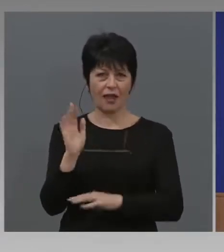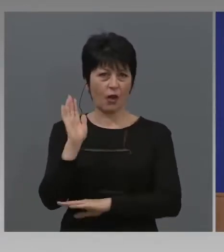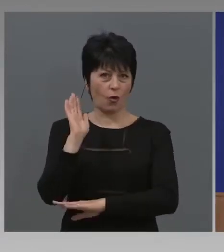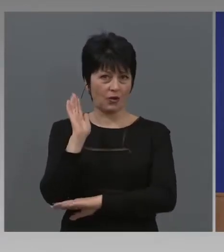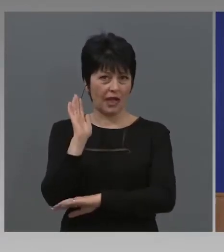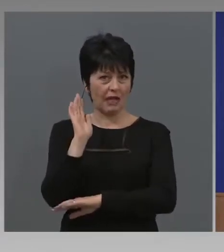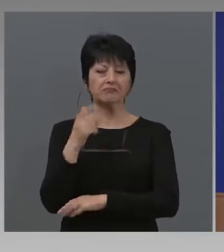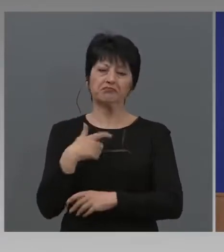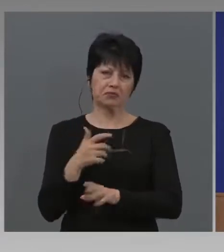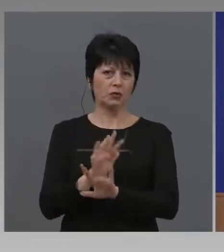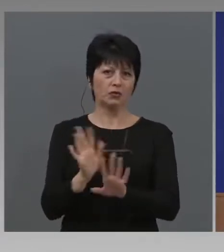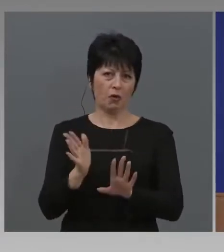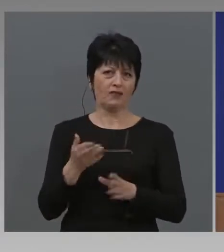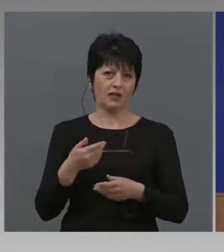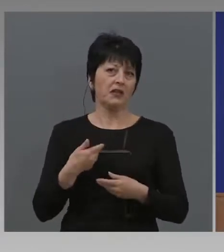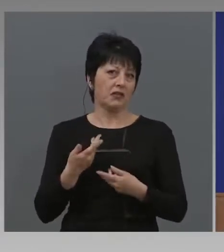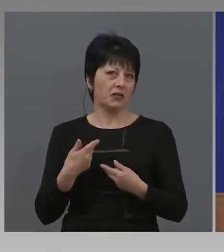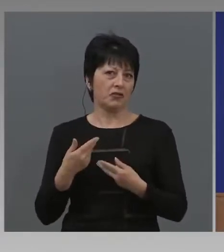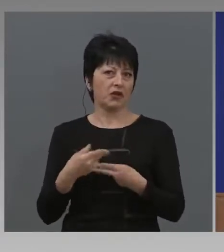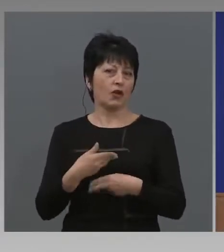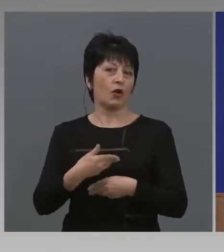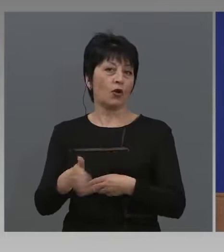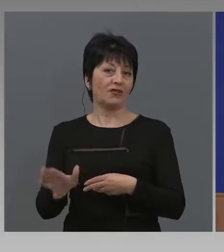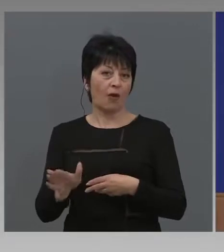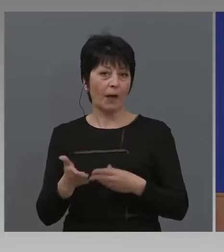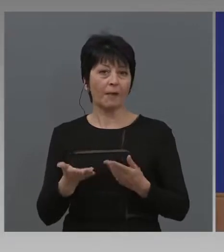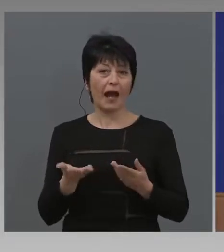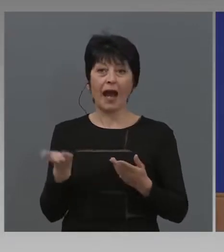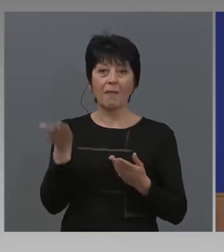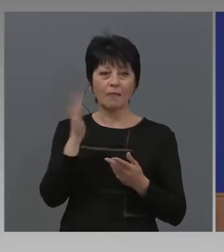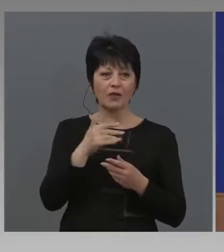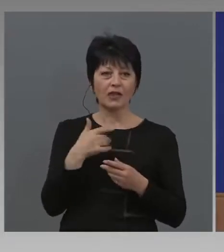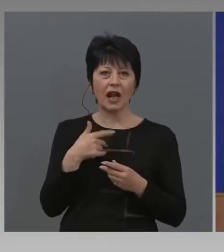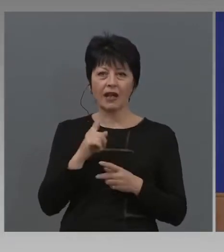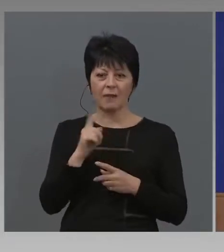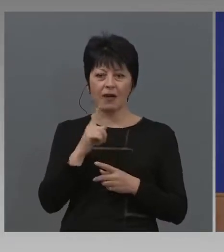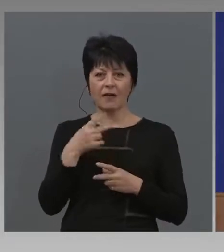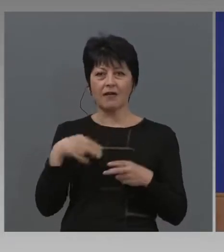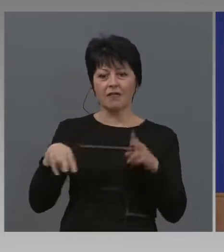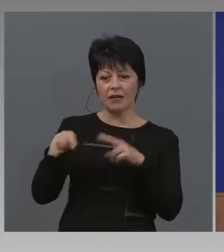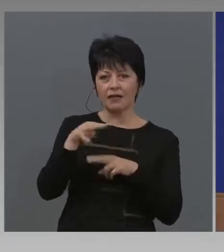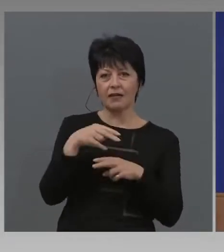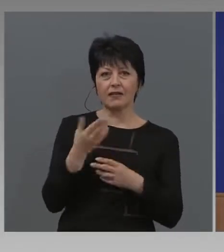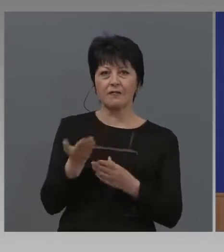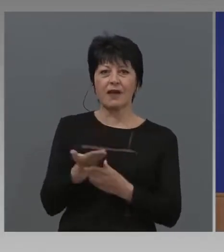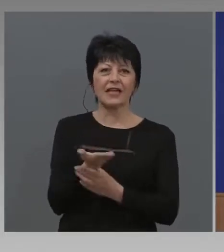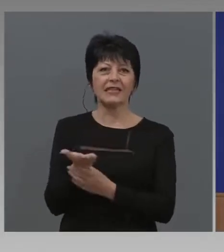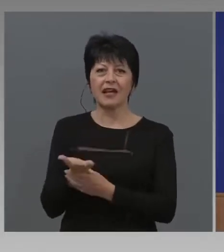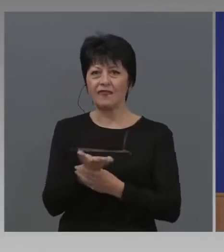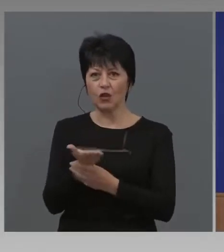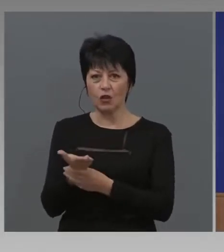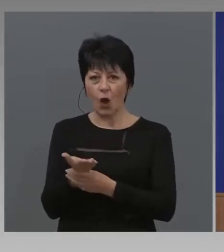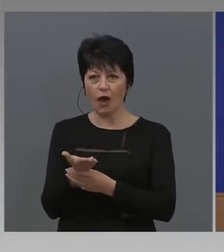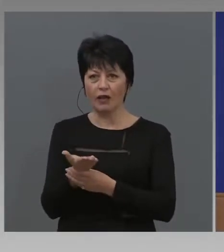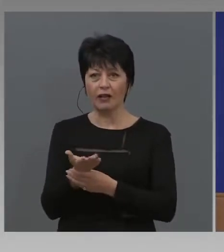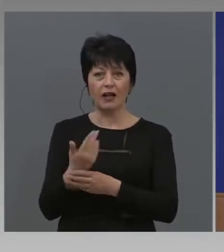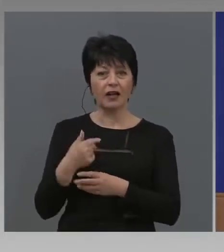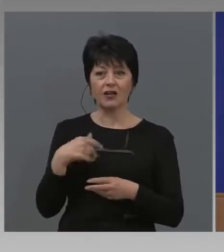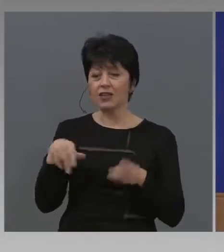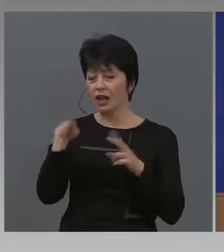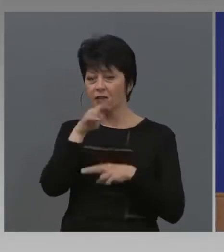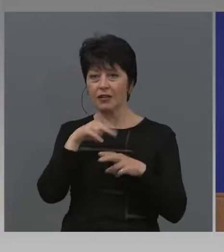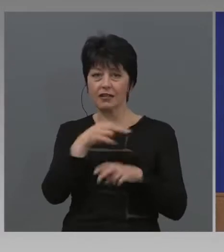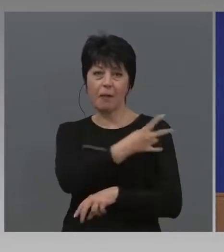да търсиме, не сервитиори, готвачи, а медицински персонал, защото ще ги затваряме като болници. И просто аз